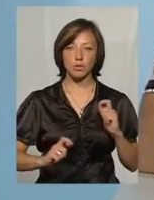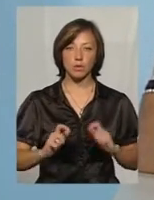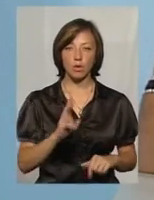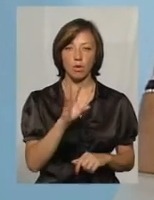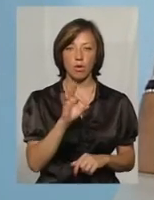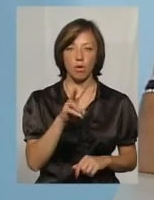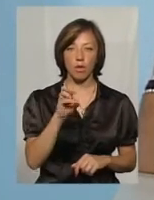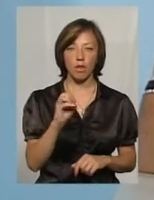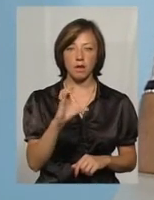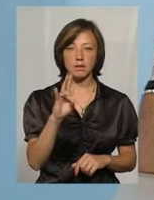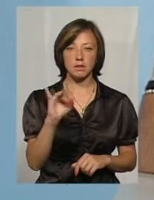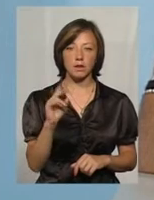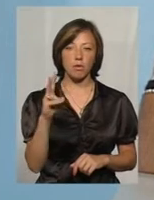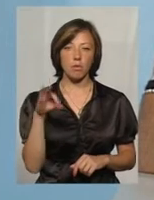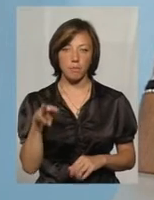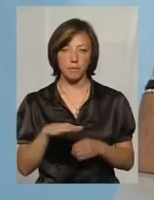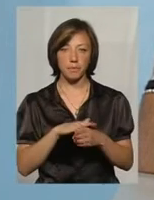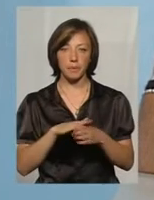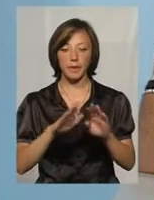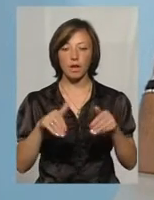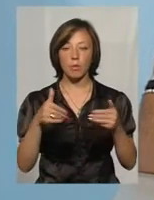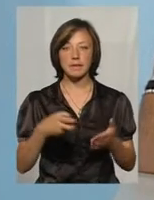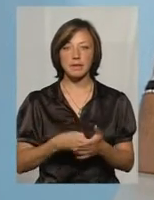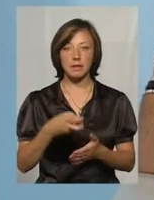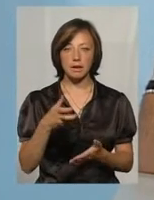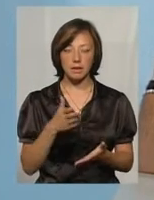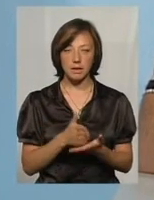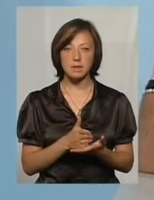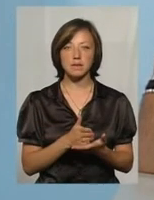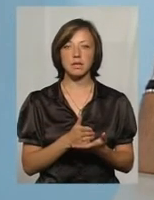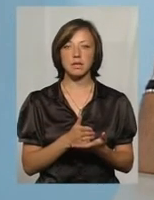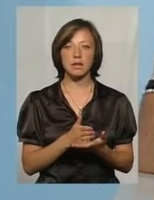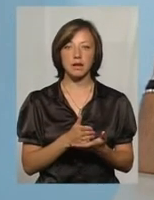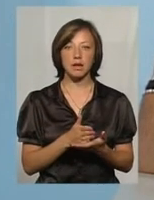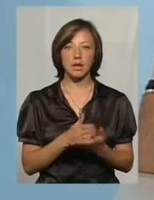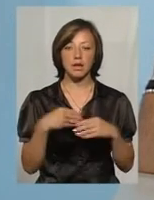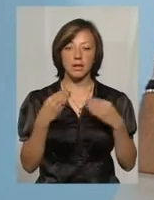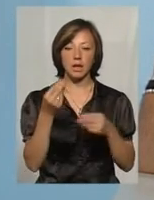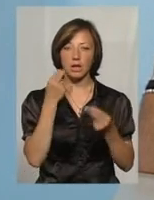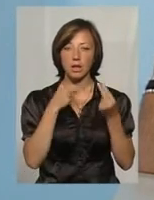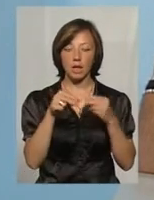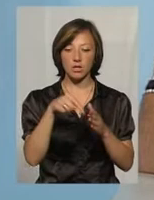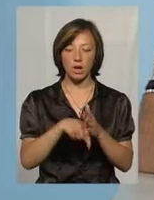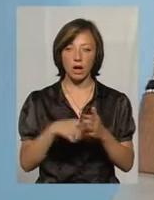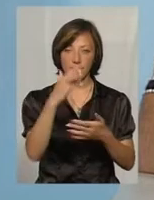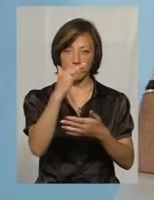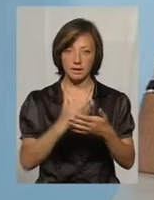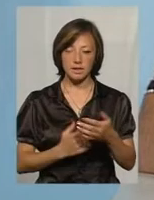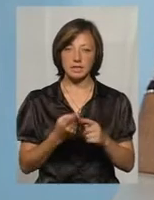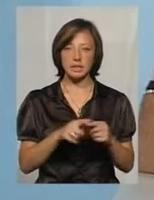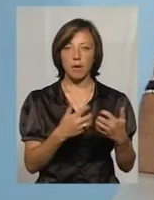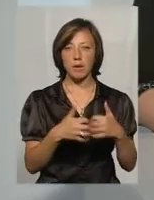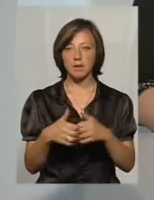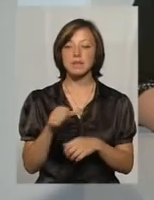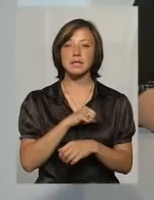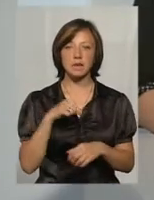Калєсніком Миколе Олексійовичем є рекомендаційний лист, який дає найкращі характеристики даній апаратурі. Це і